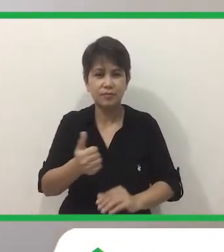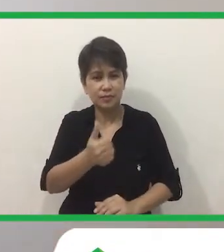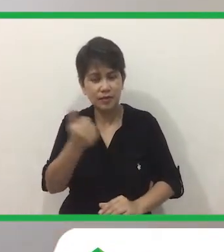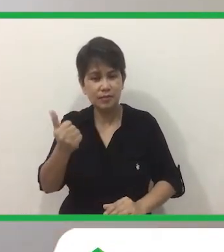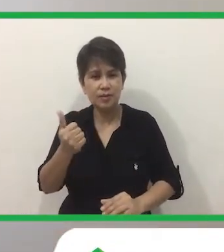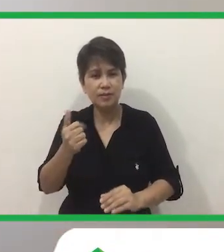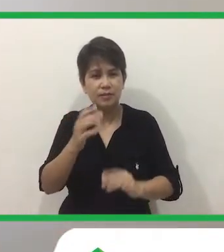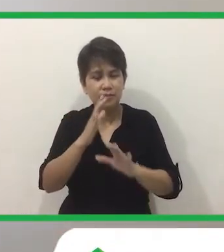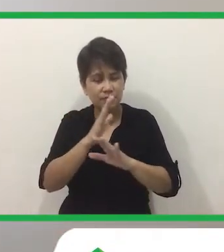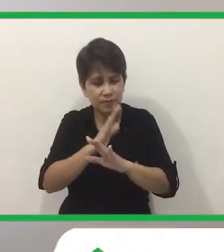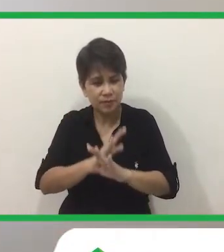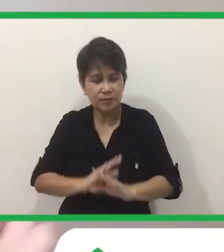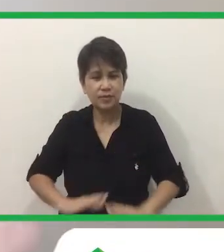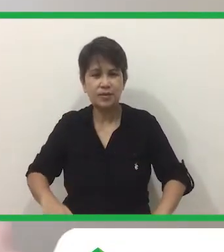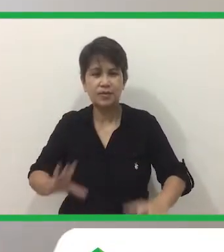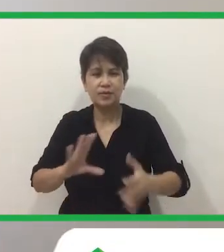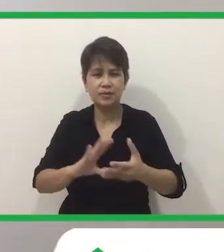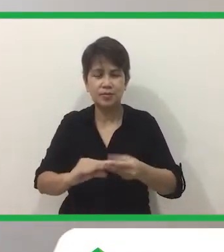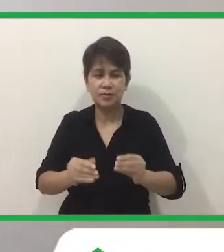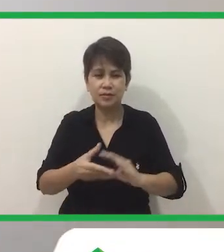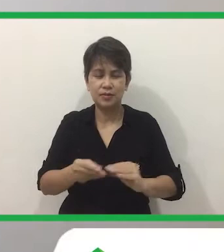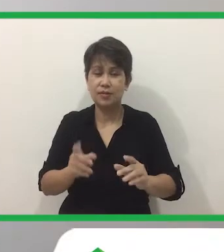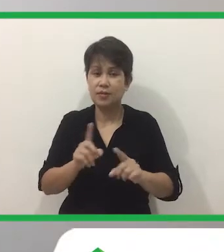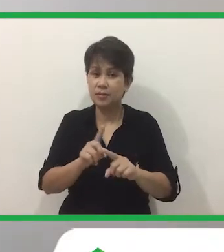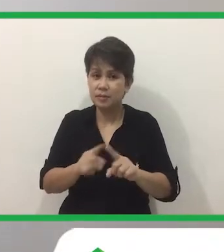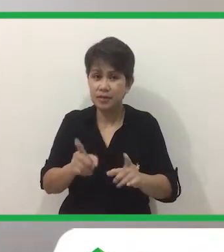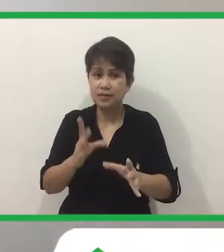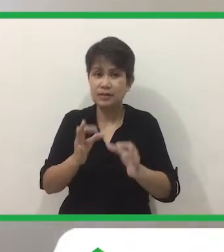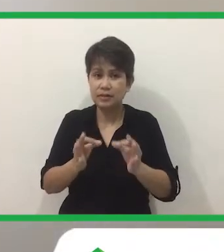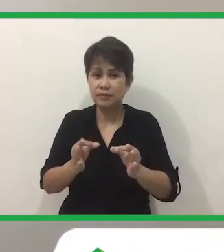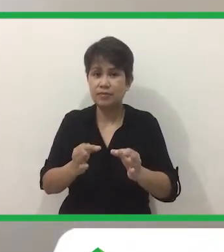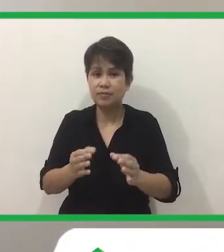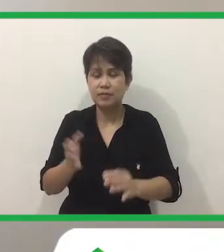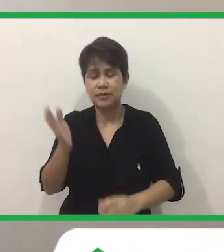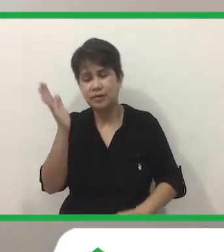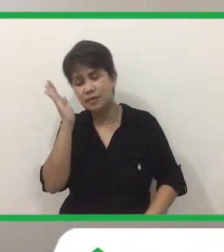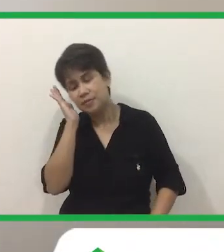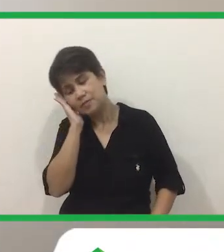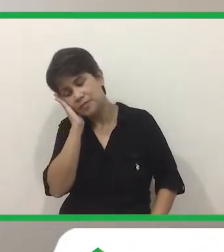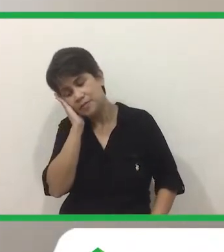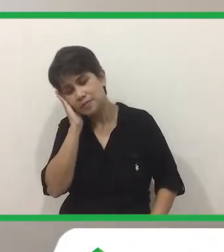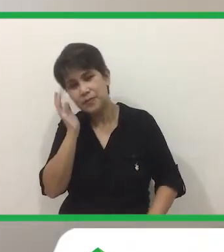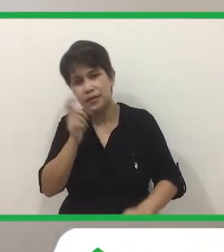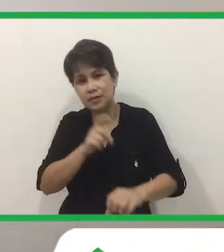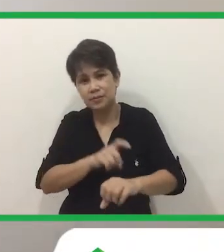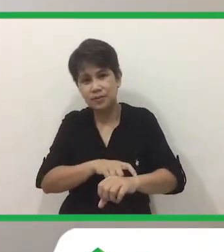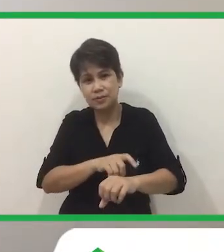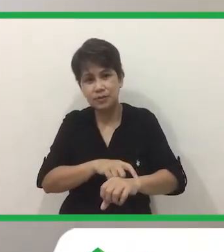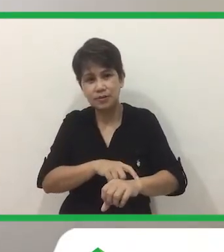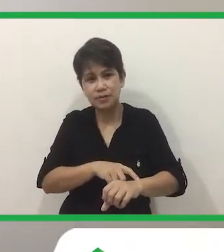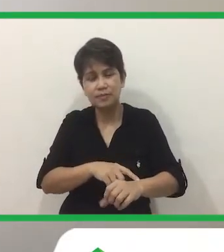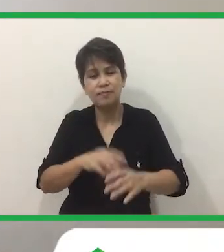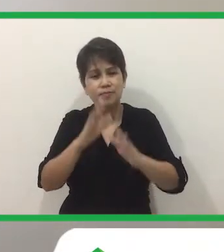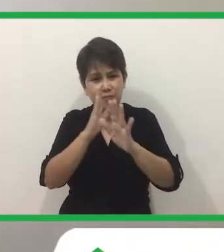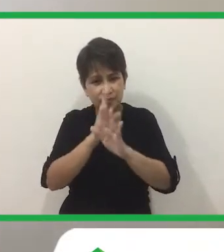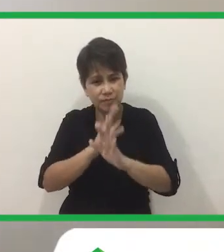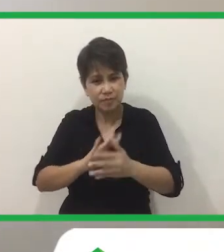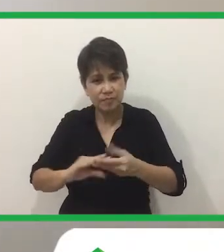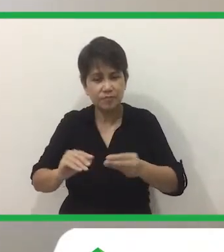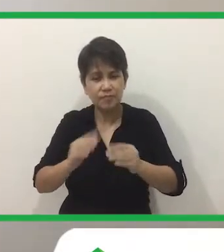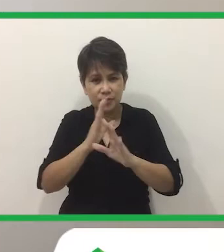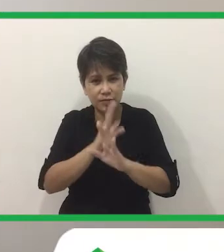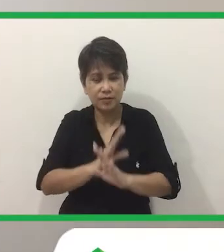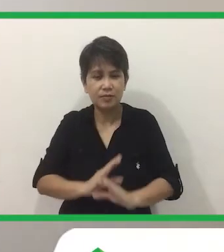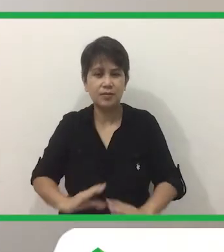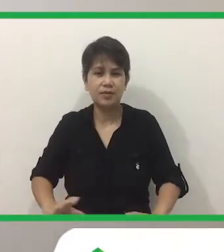malumanay lang Pero sa Pag sa bedtime stories Maganda po sana yung Yung malumanay Malumanay